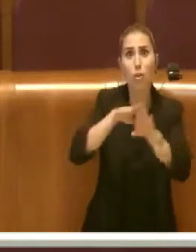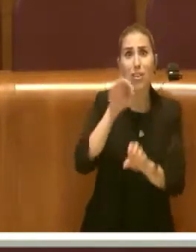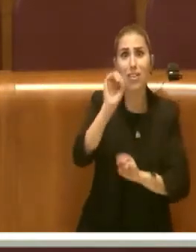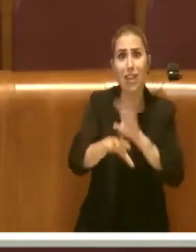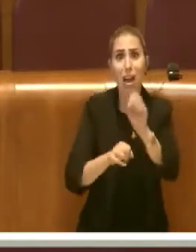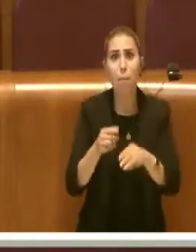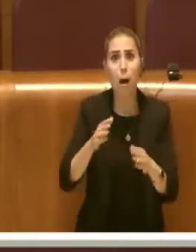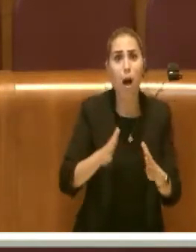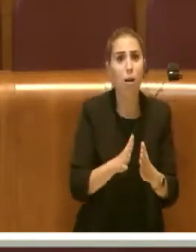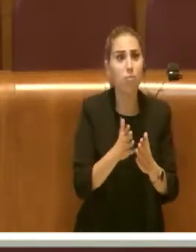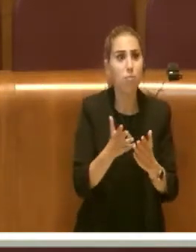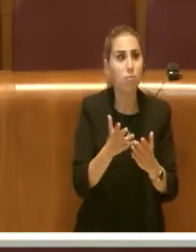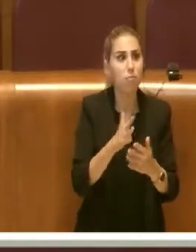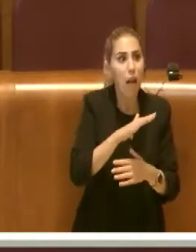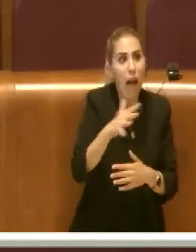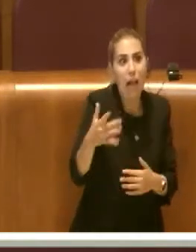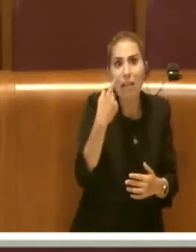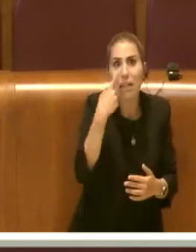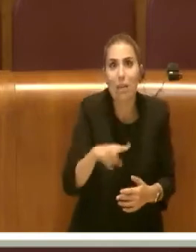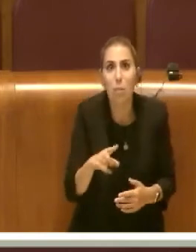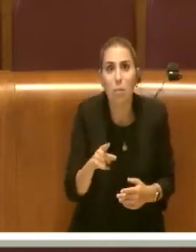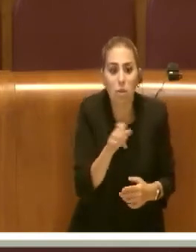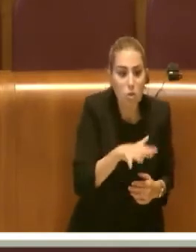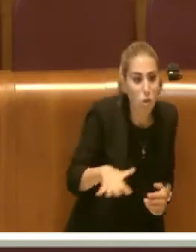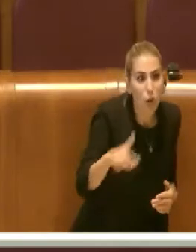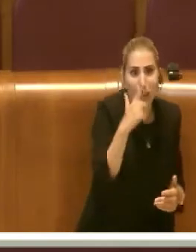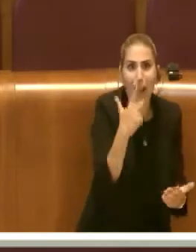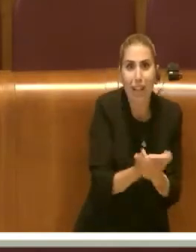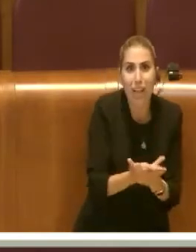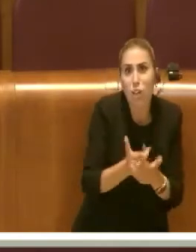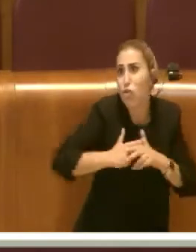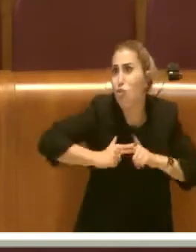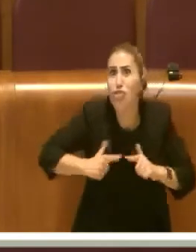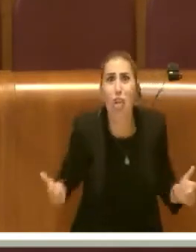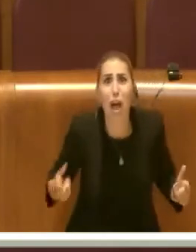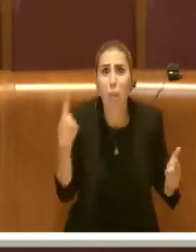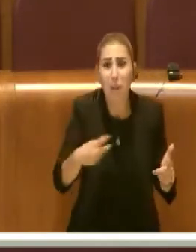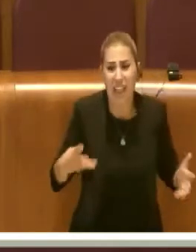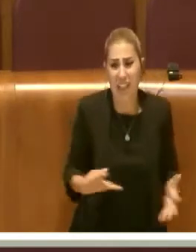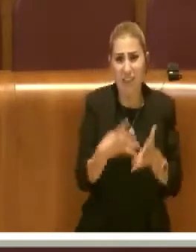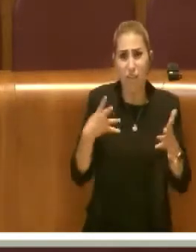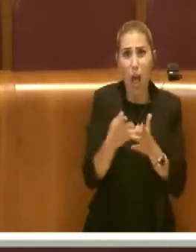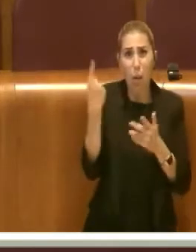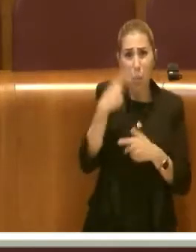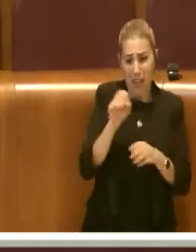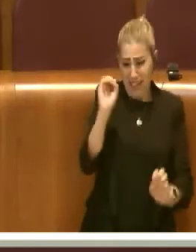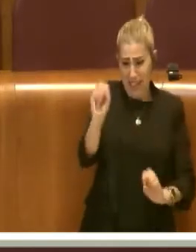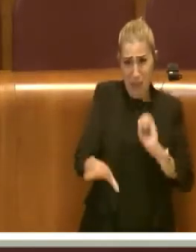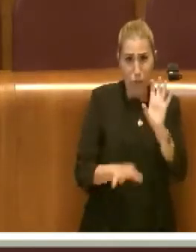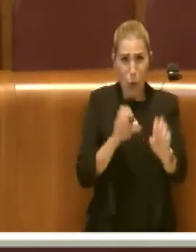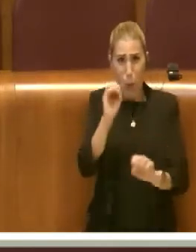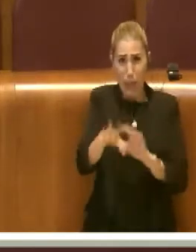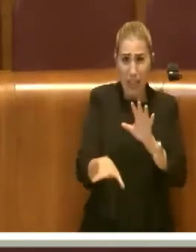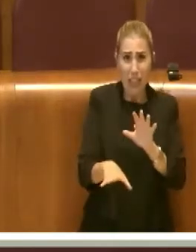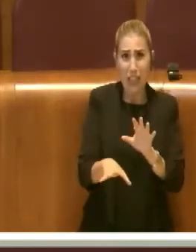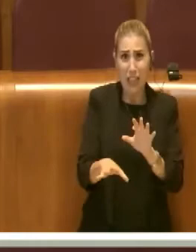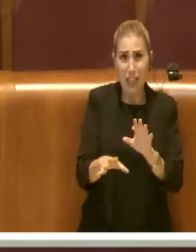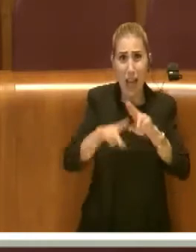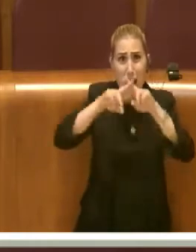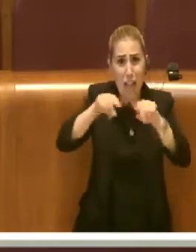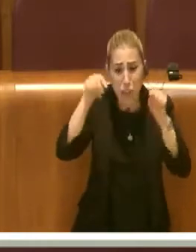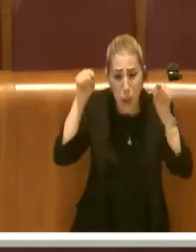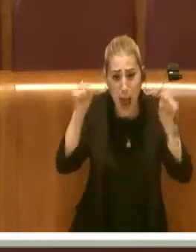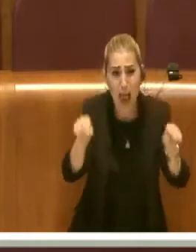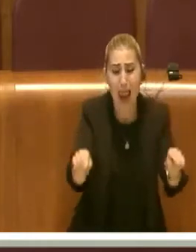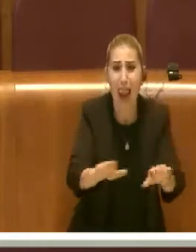Questo mette in crisi tutta la regione ed è il motivo per cui poi i rifiuti sostanzialmente rimangono